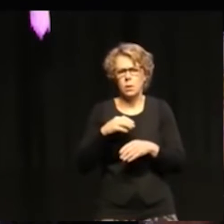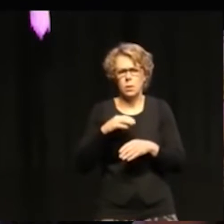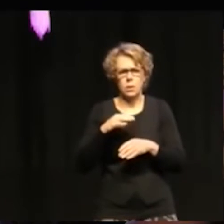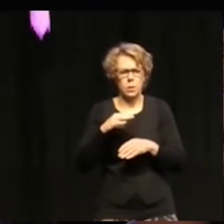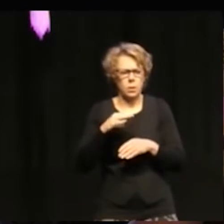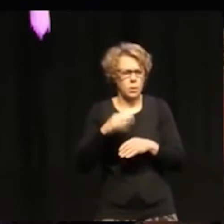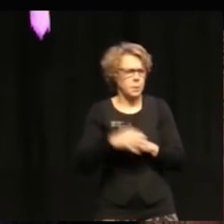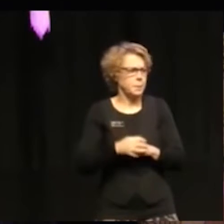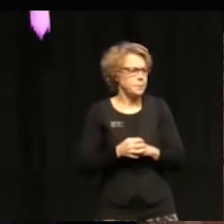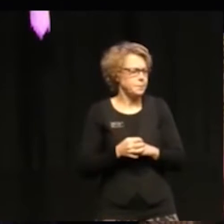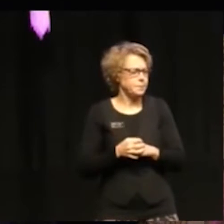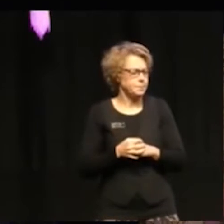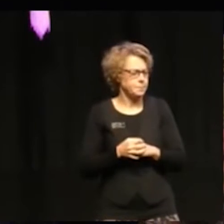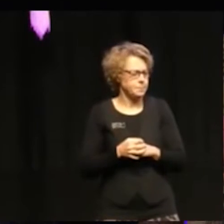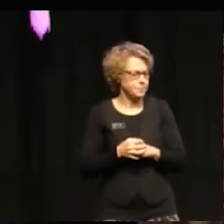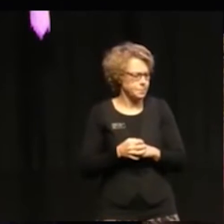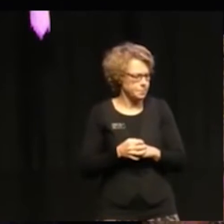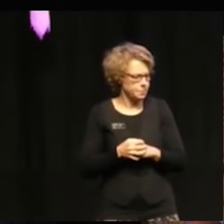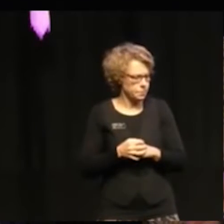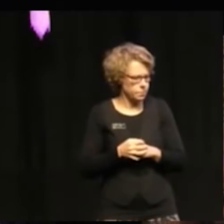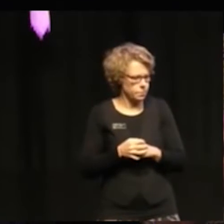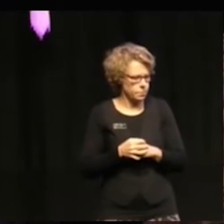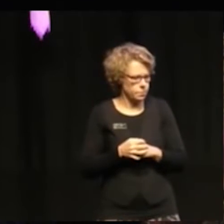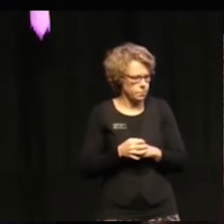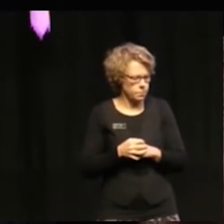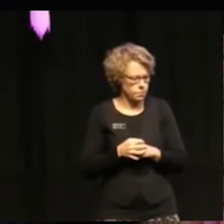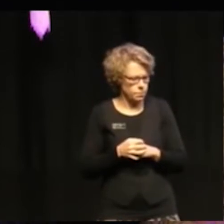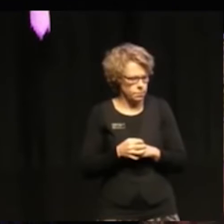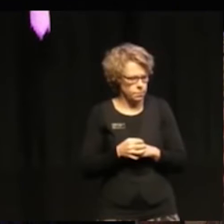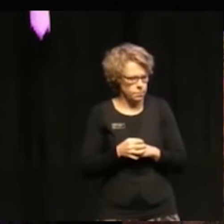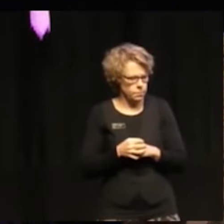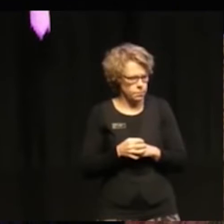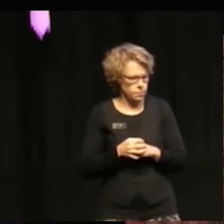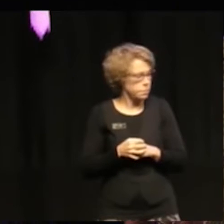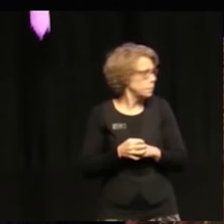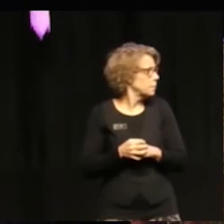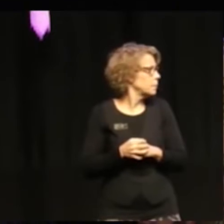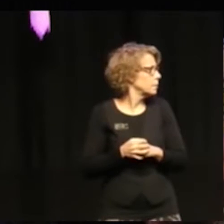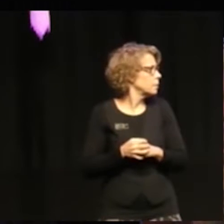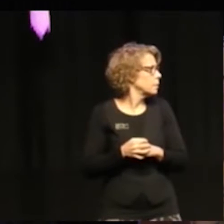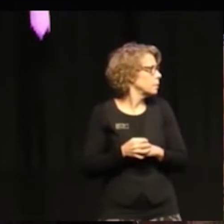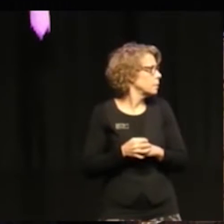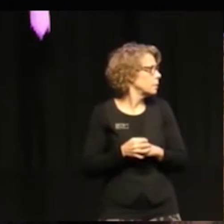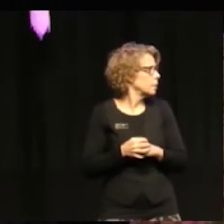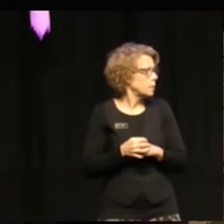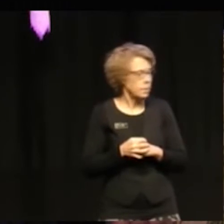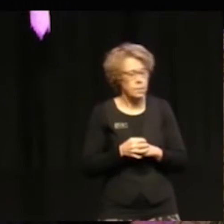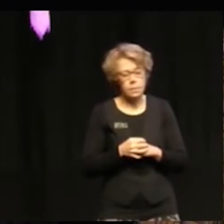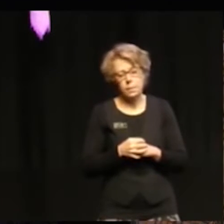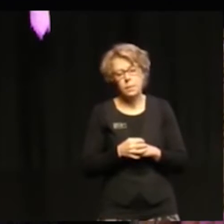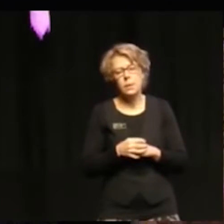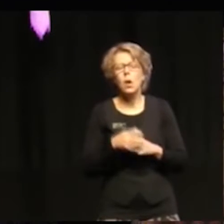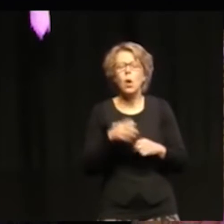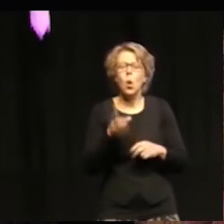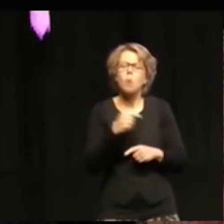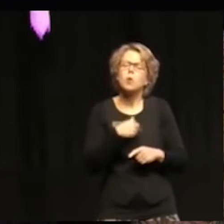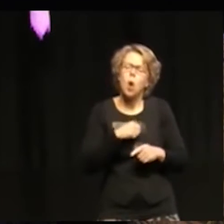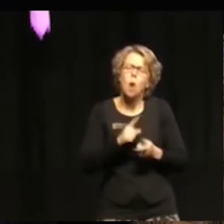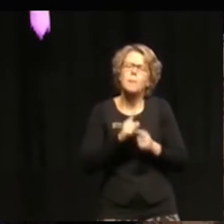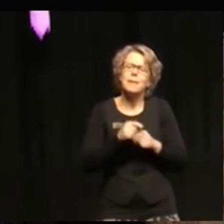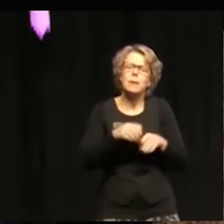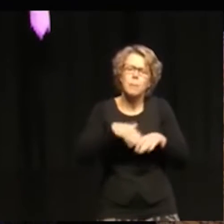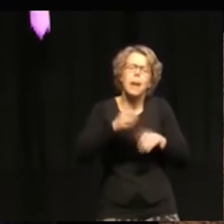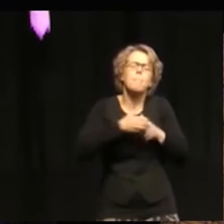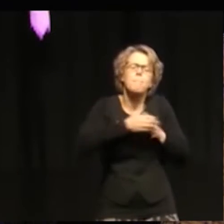Men också tar fat i nogle av de tematikker, som var avspejlet i Millennium Development Goals.